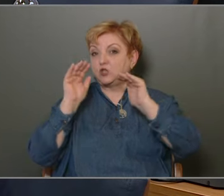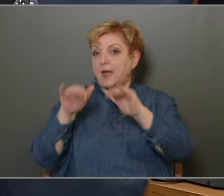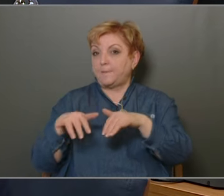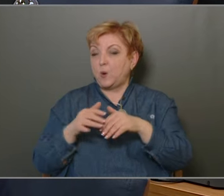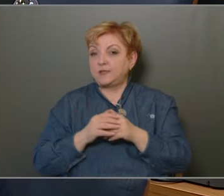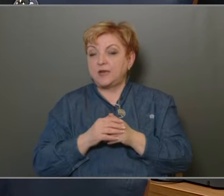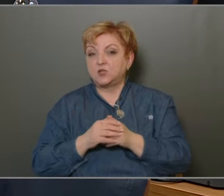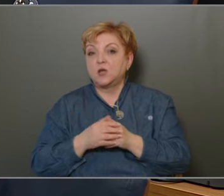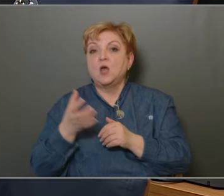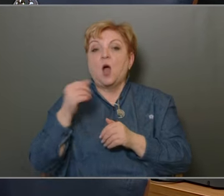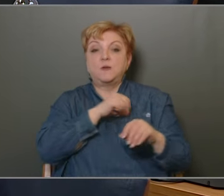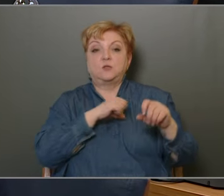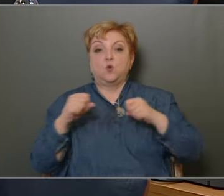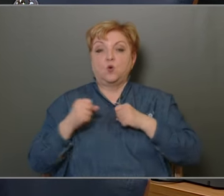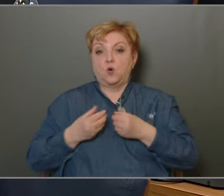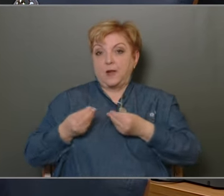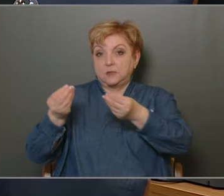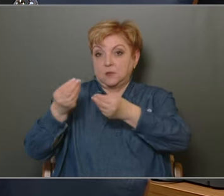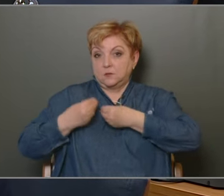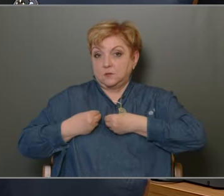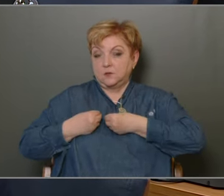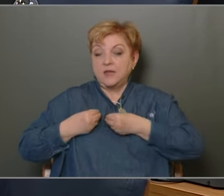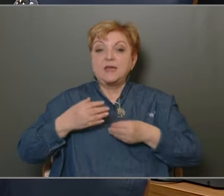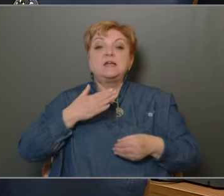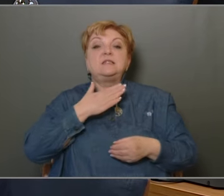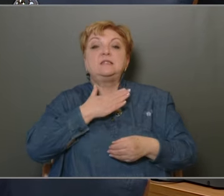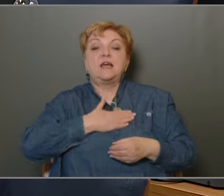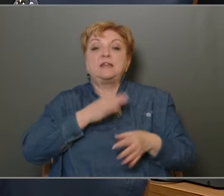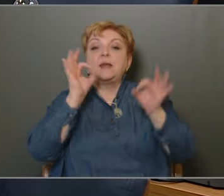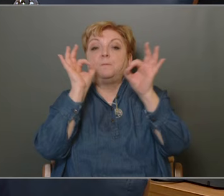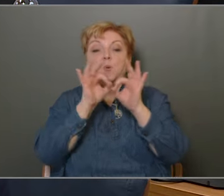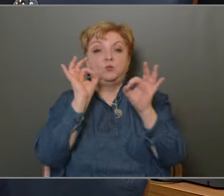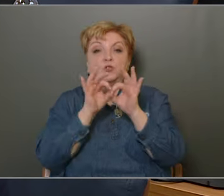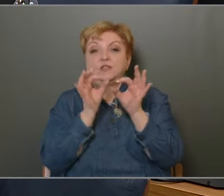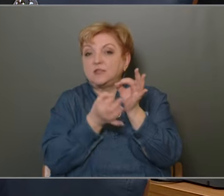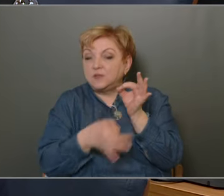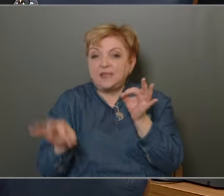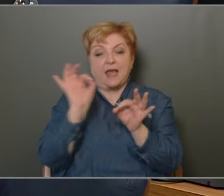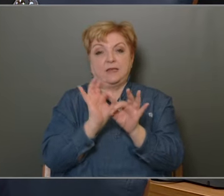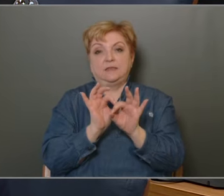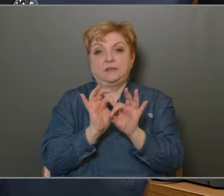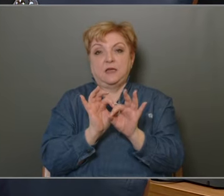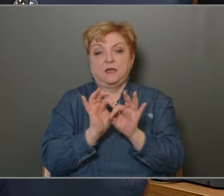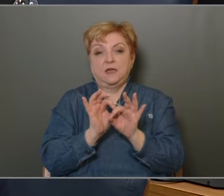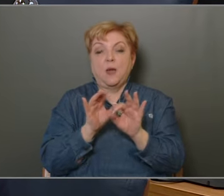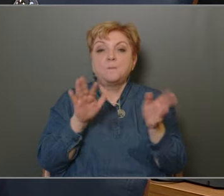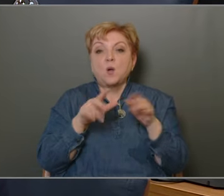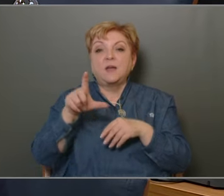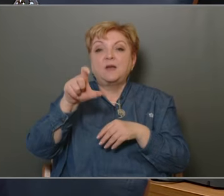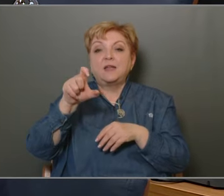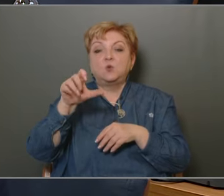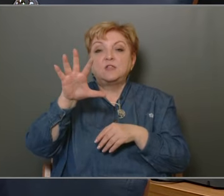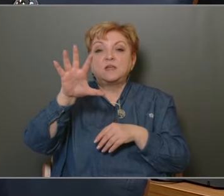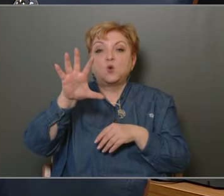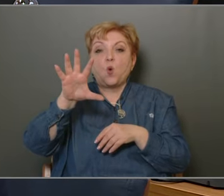támogatást, amit az önkormányzat nyújtott. Szeretném a pontosítás véget kiegészíteni, hogy majdnem 250